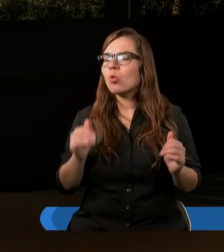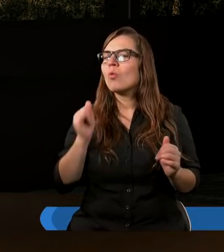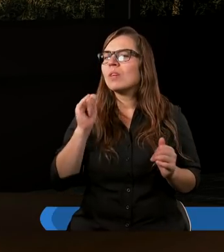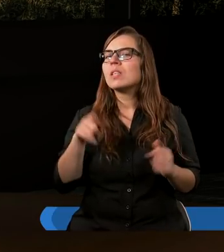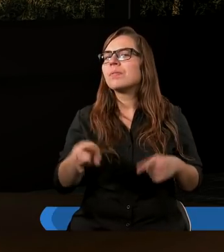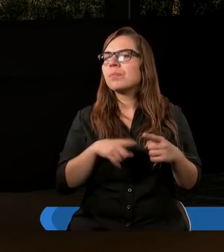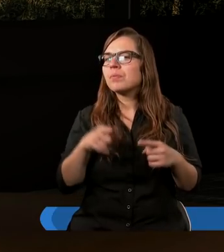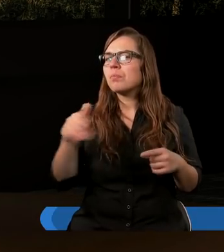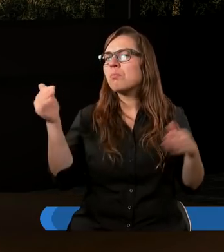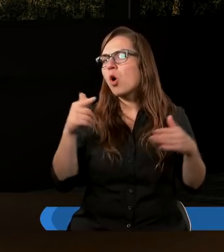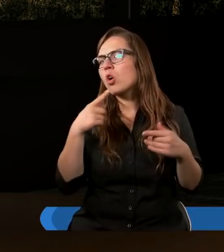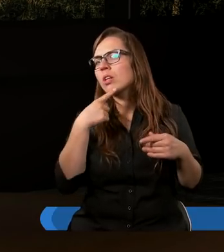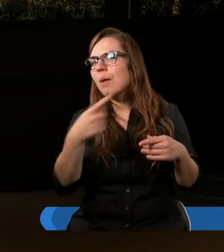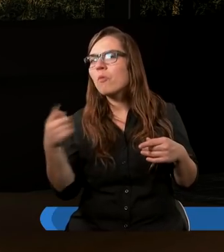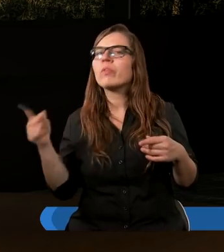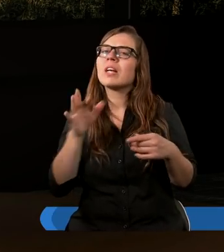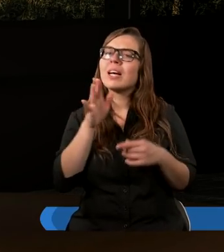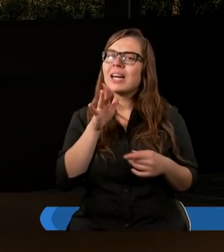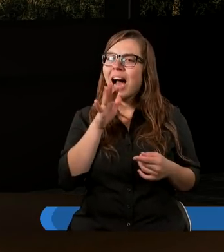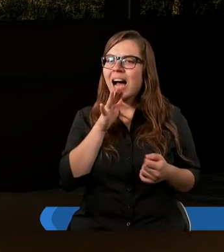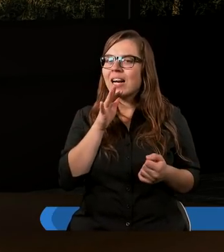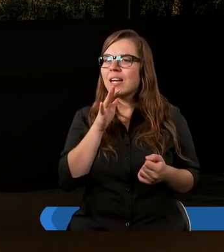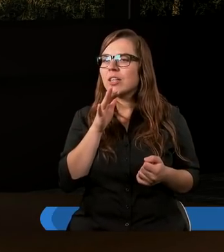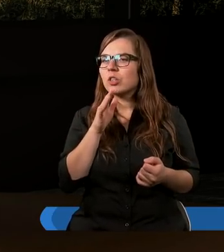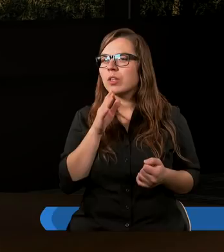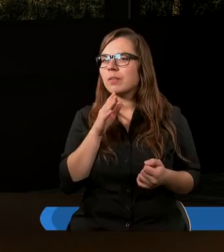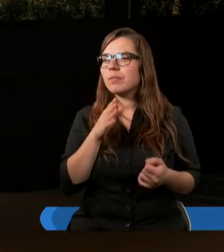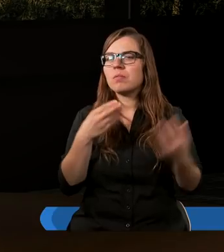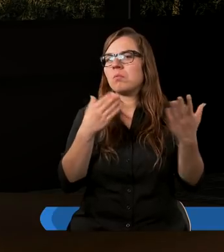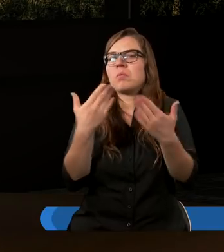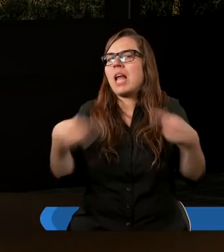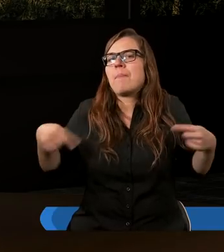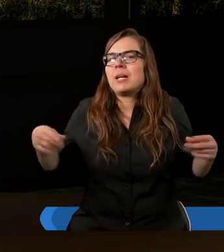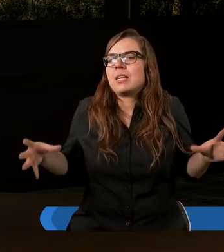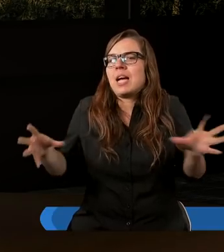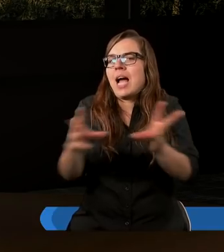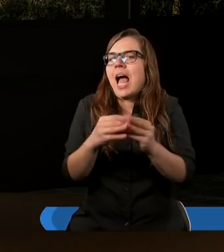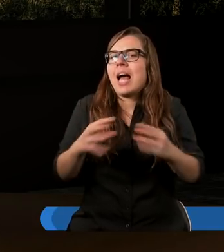można powiedzieć, że Izraelici więcej nie byli razem.